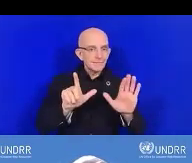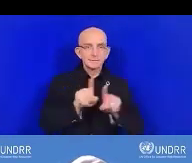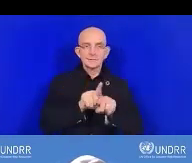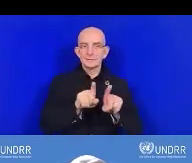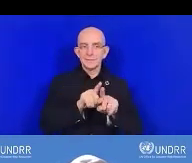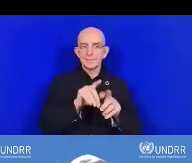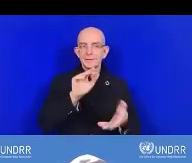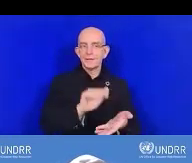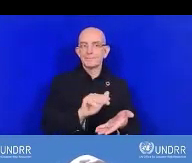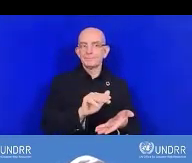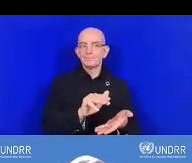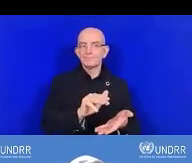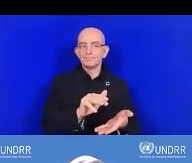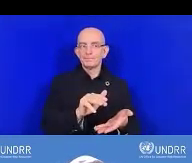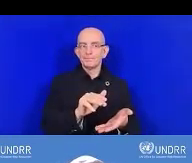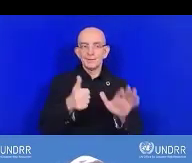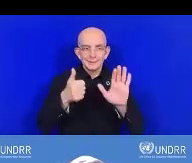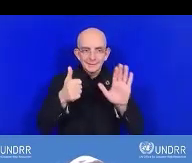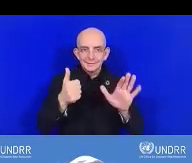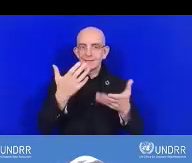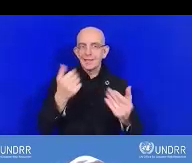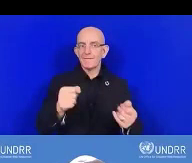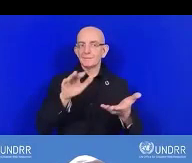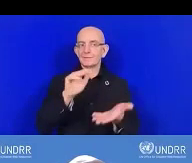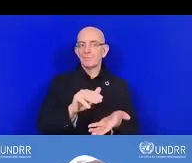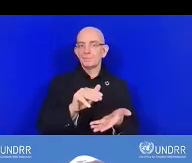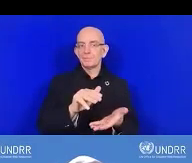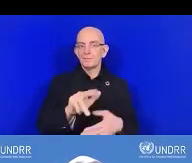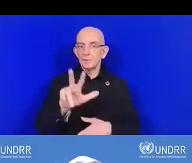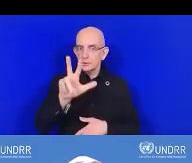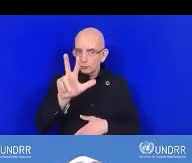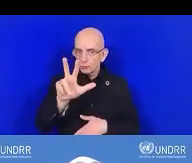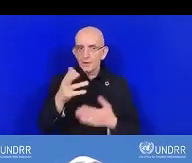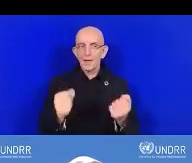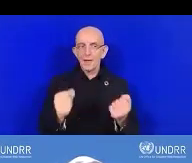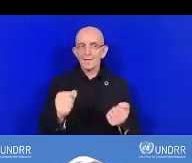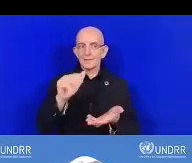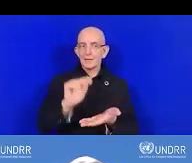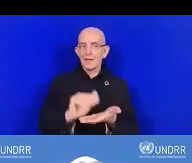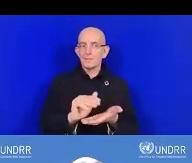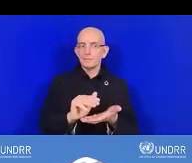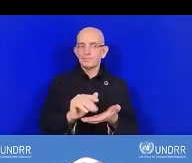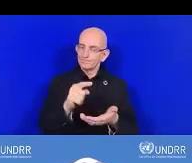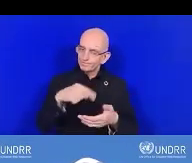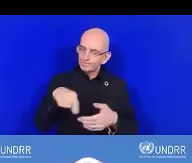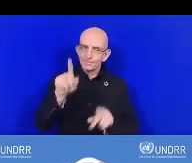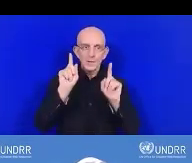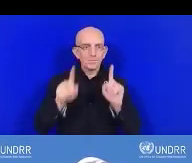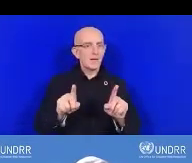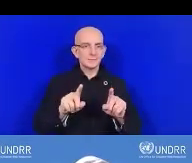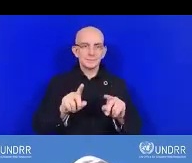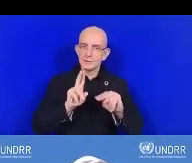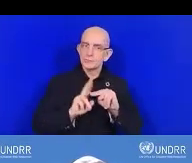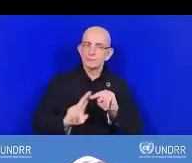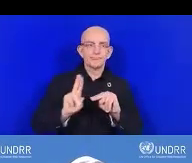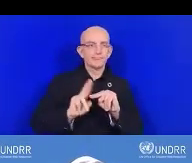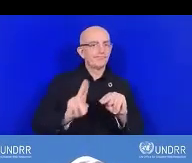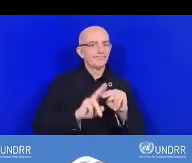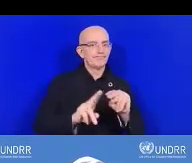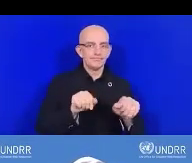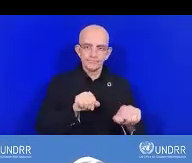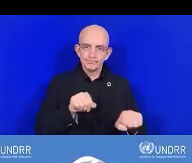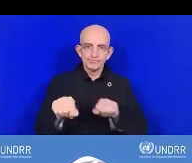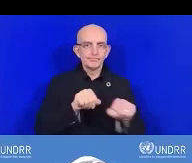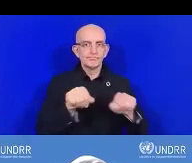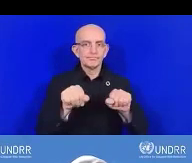devraient être abordés. Ça nous permet de prioriser les actions que vous devez entreprendre. Vous ne pouvez pas faire...